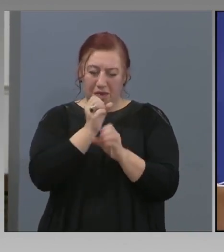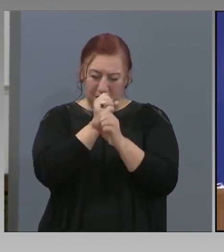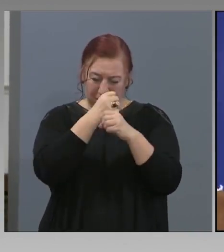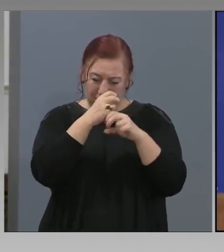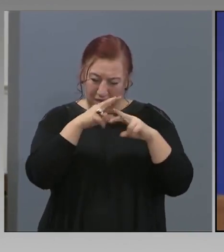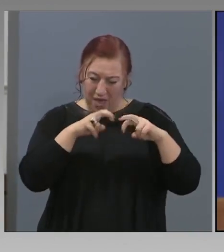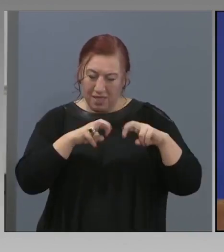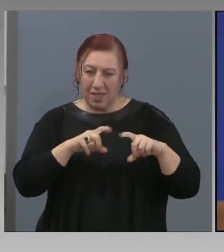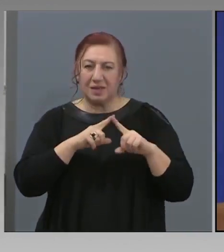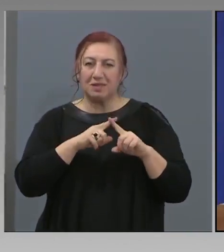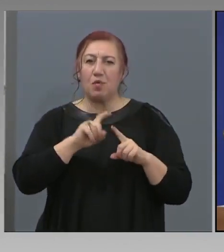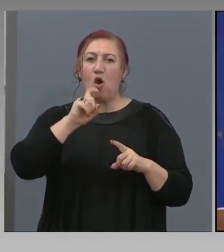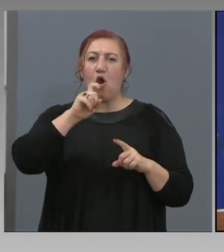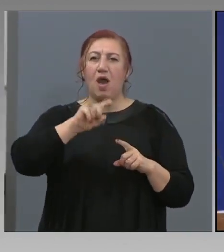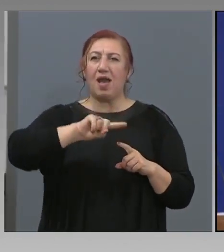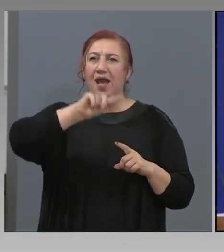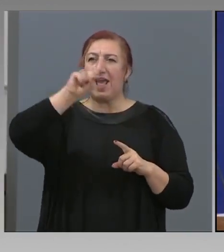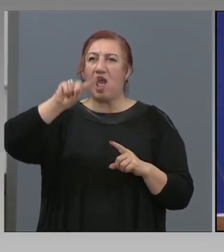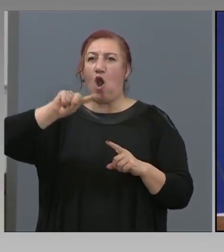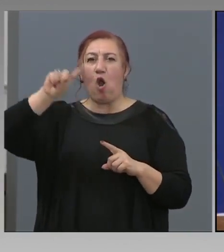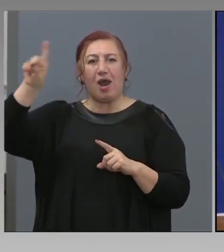по географски принципи